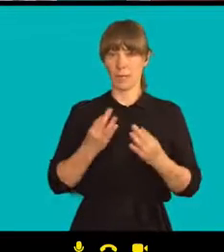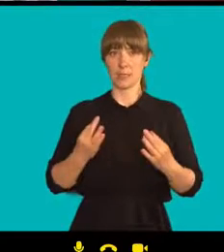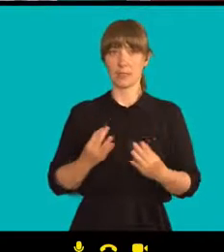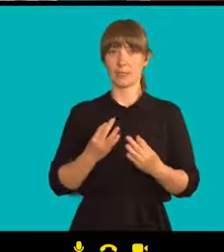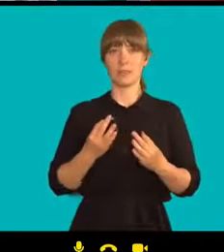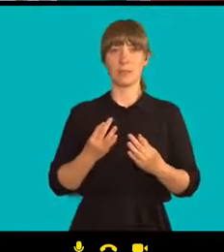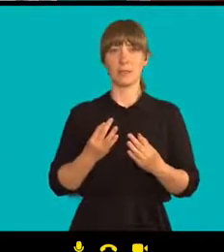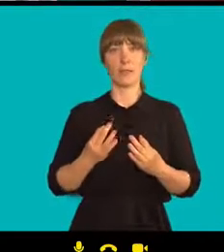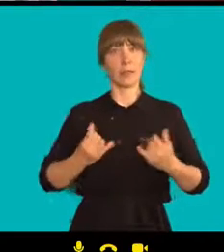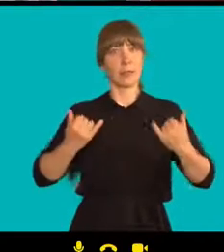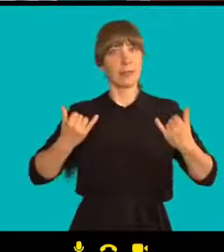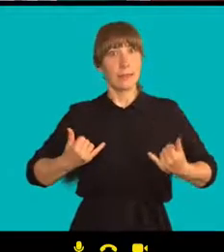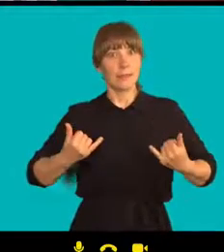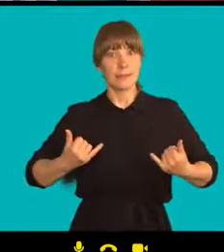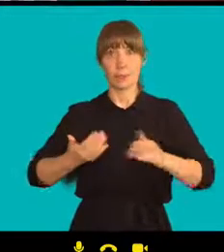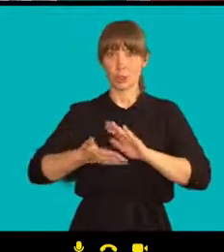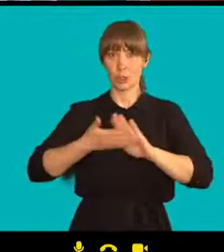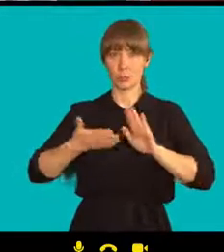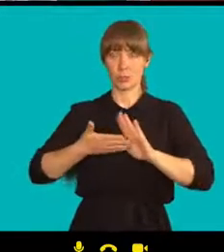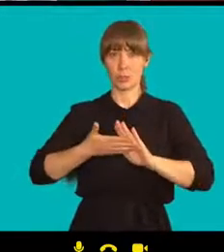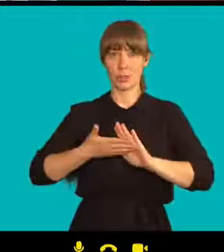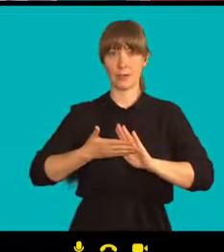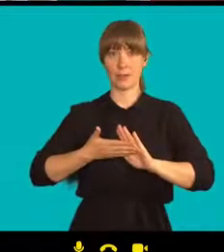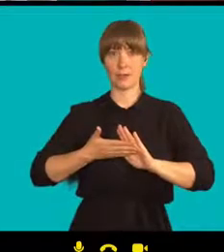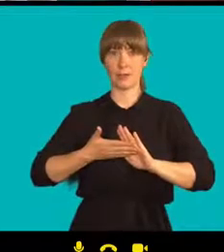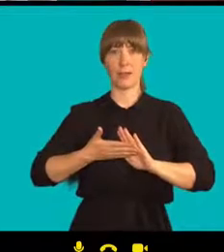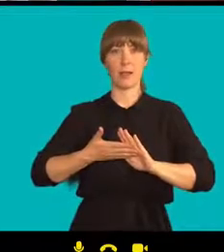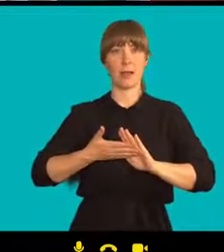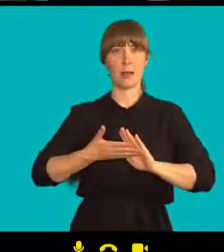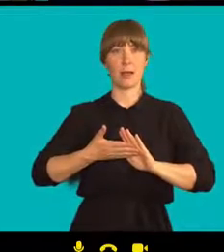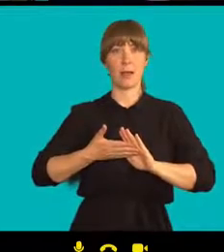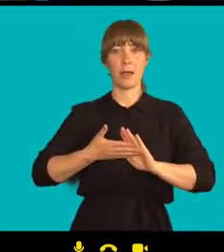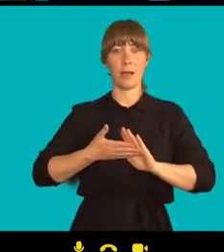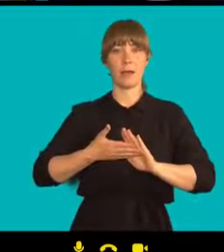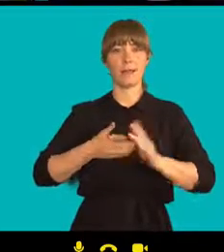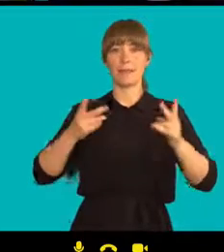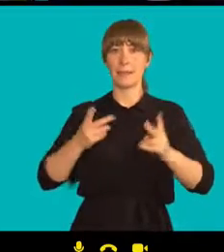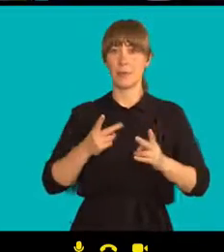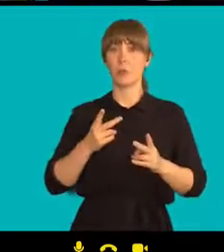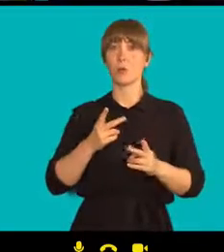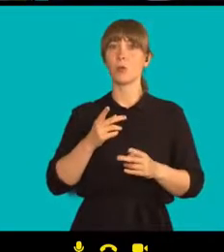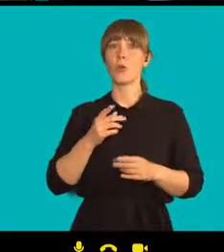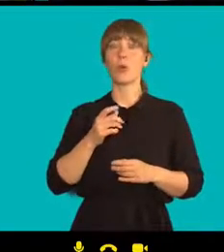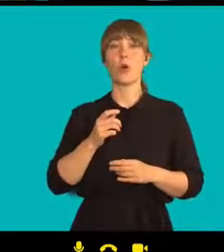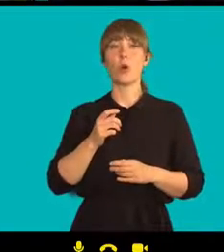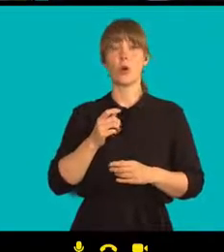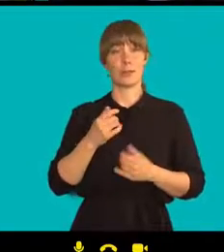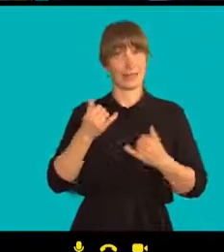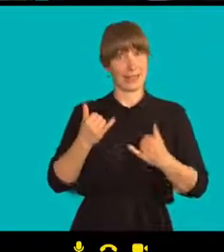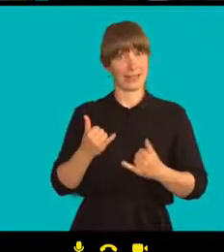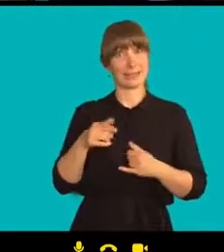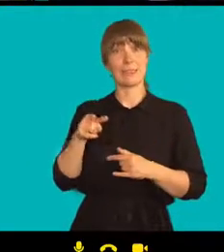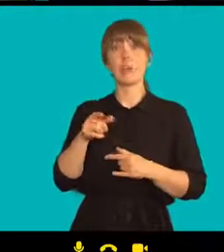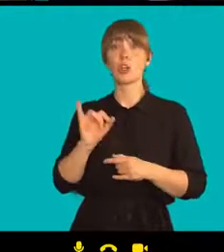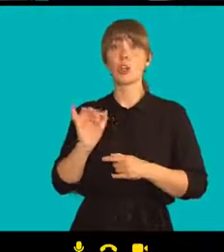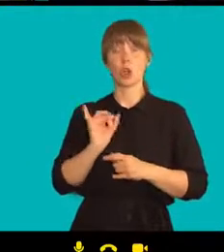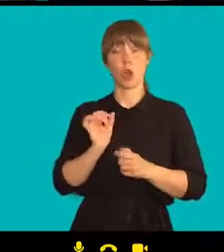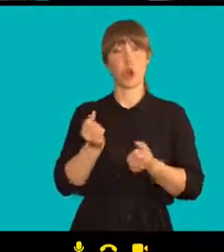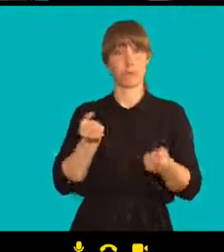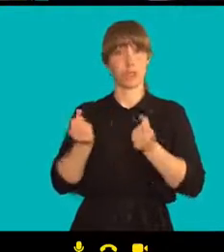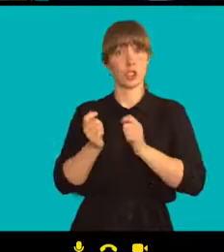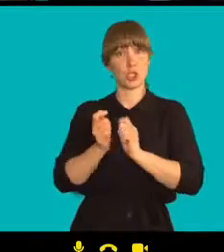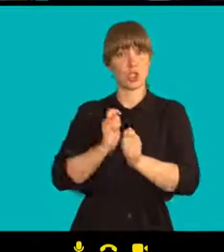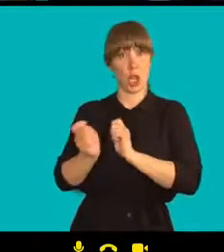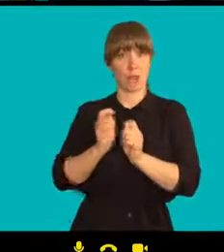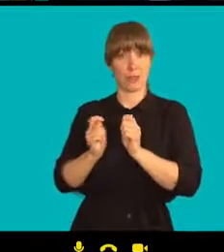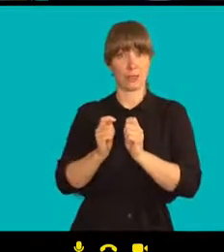že být dnes například moderátorem čatu v Telegramu je v Belorusku trestný čin a mohli by vás